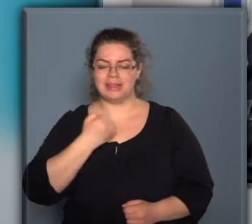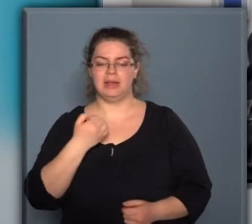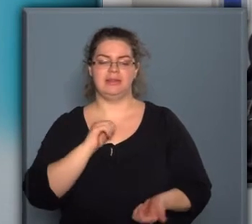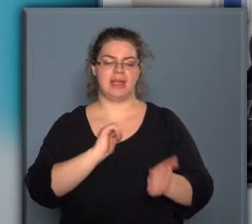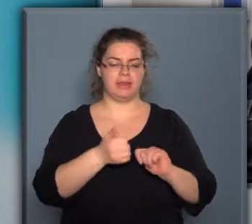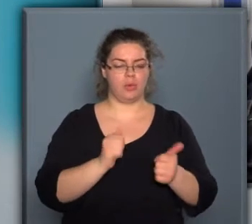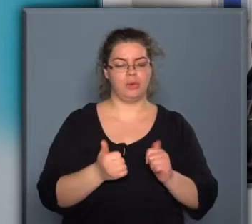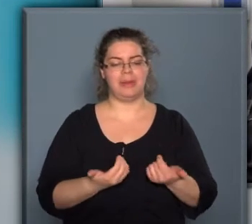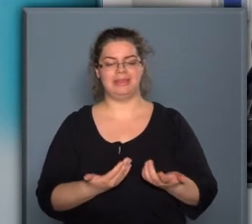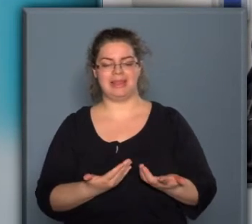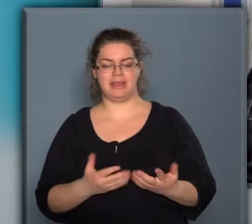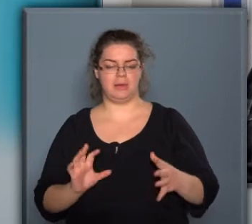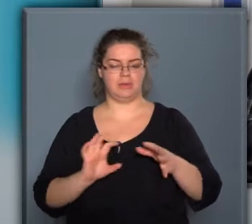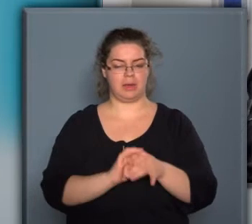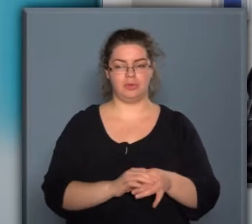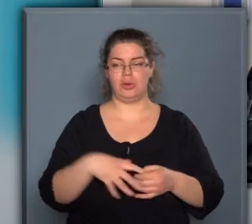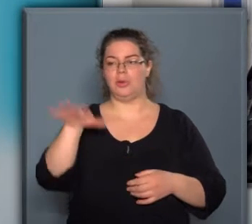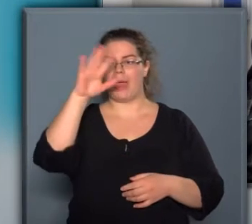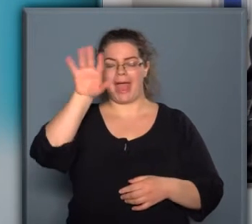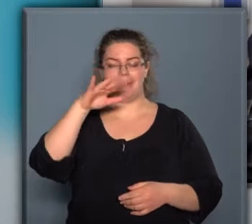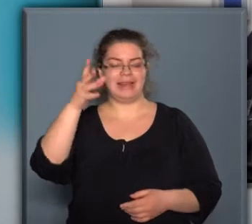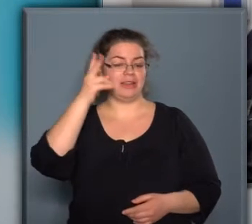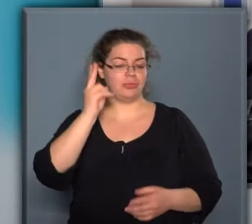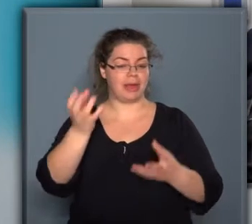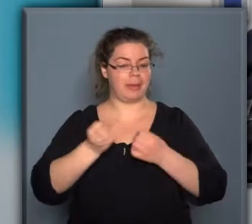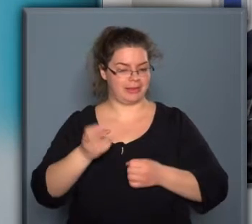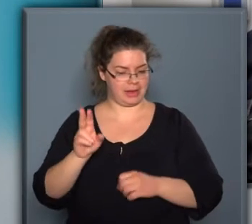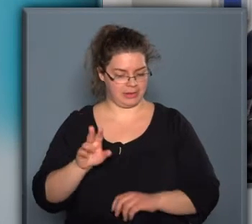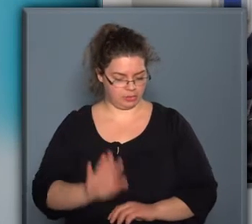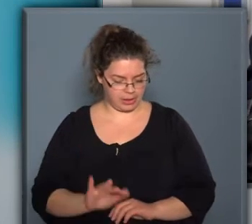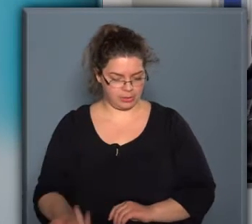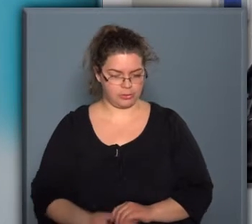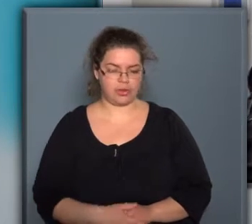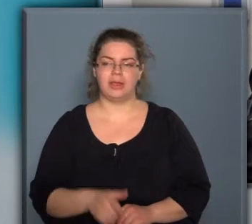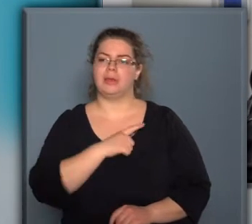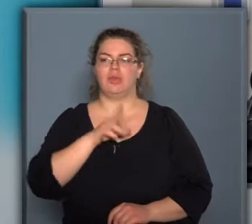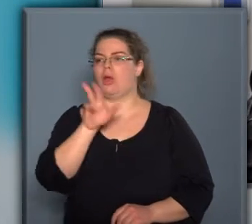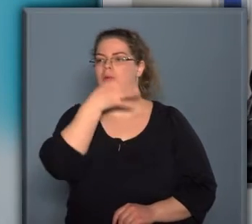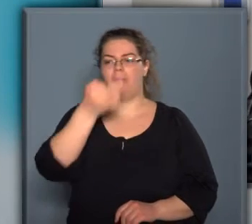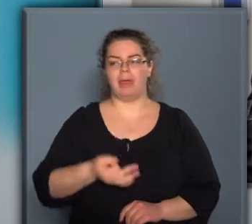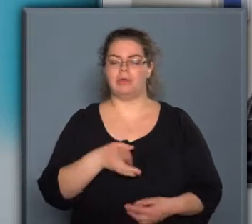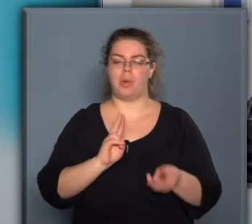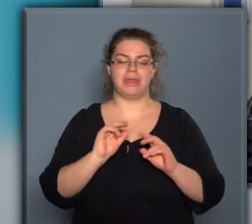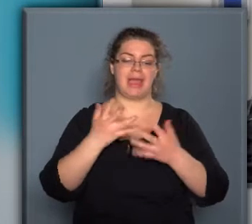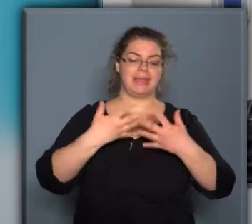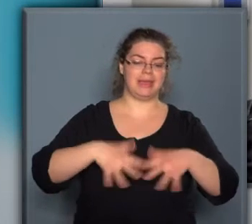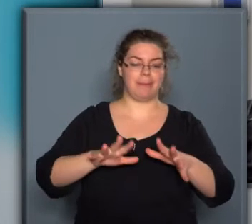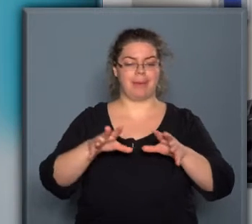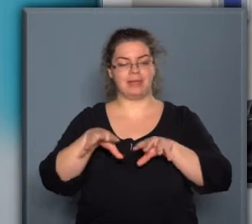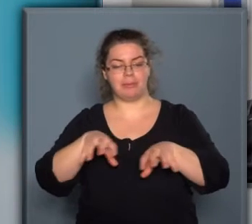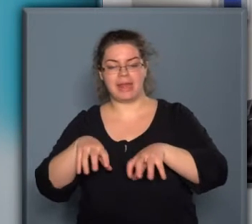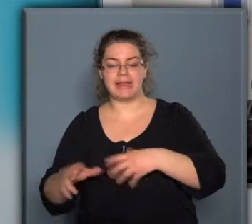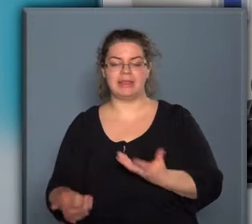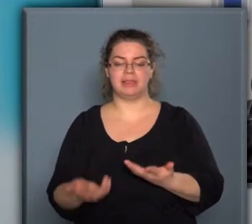digitalizációhoz, automatizációhoz kapcsolódó elméleti ismeretek megszerzésére is. Tehát nem csak arról van szó, hogy egy gépet, egy berendezést,